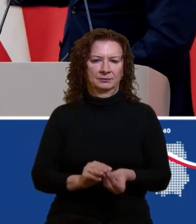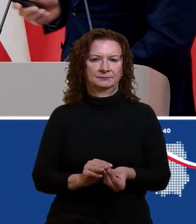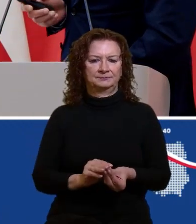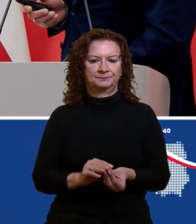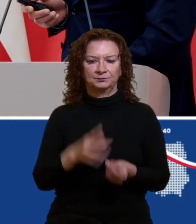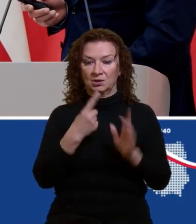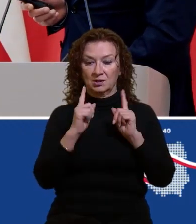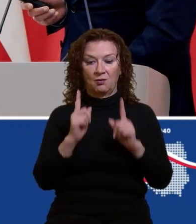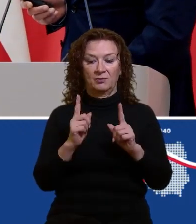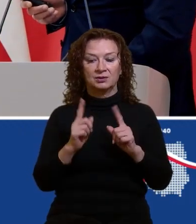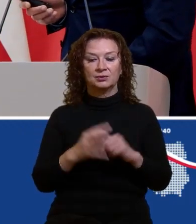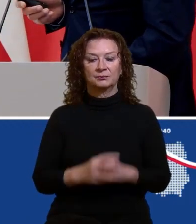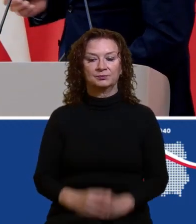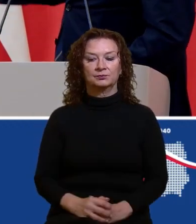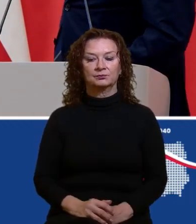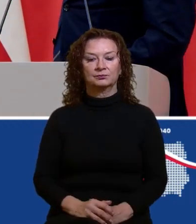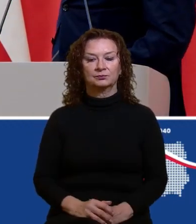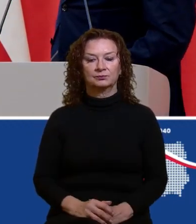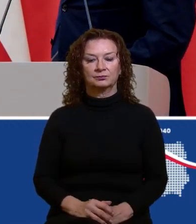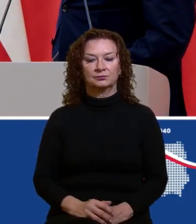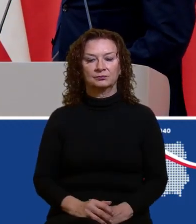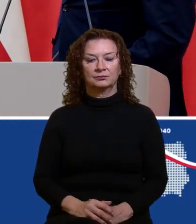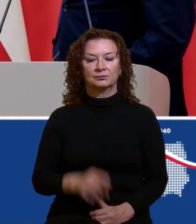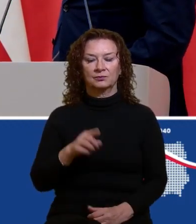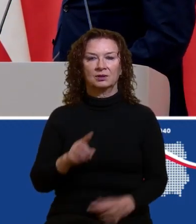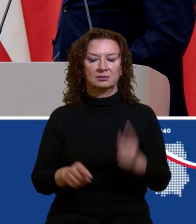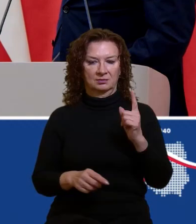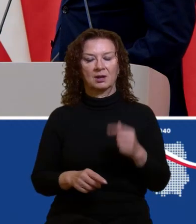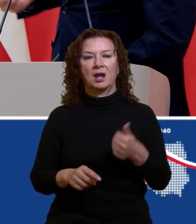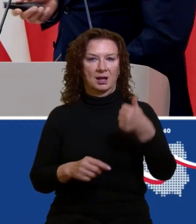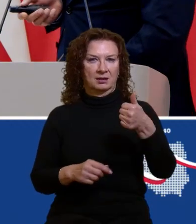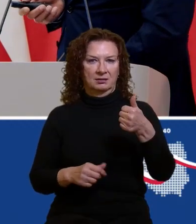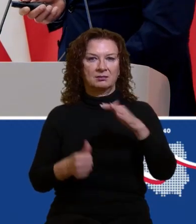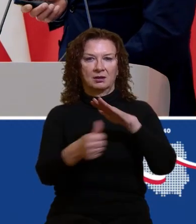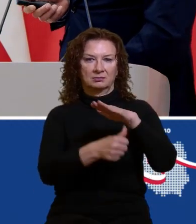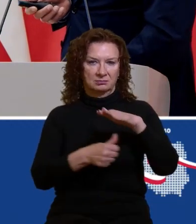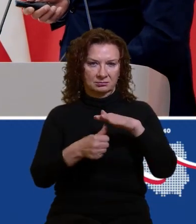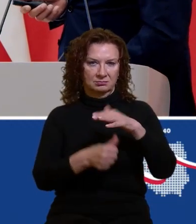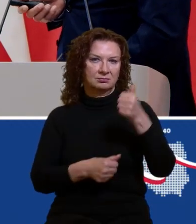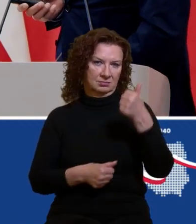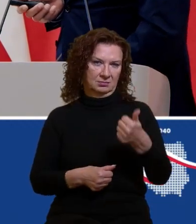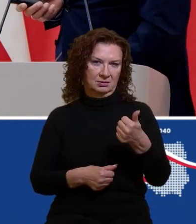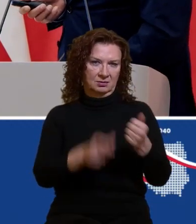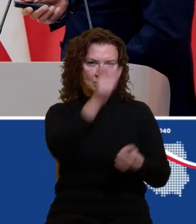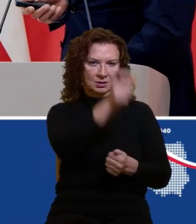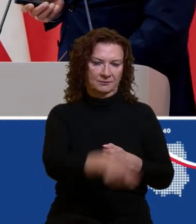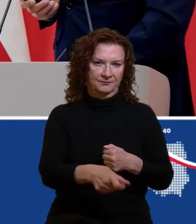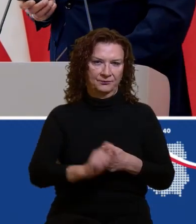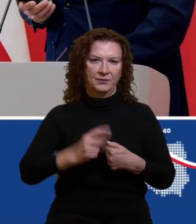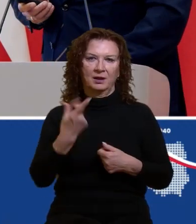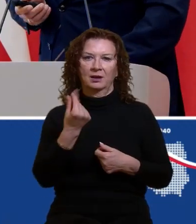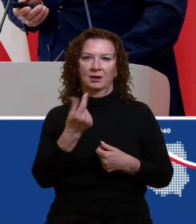Proszę zauważyć. Mamy tutaj singla, mamy małżonków i